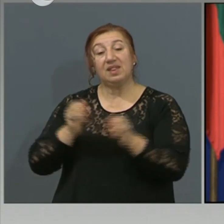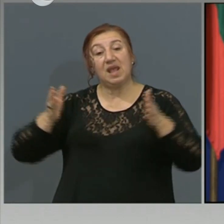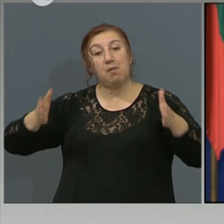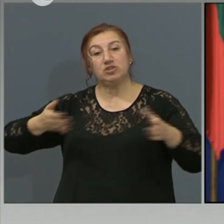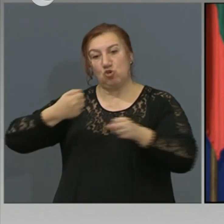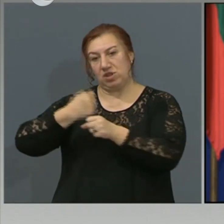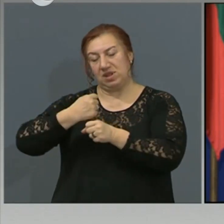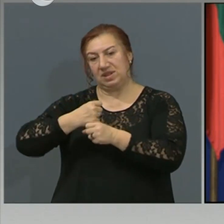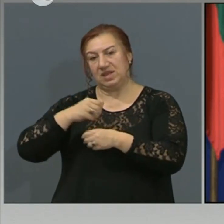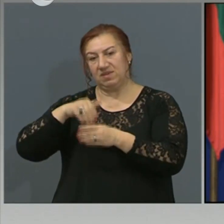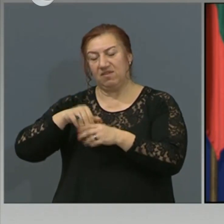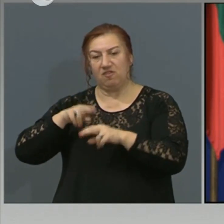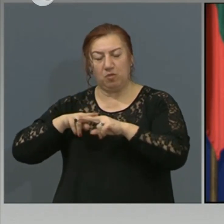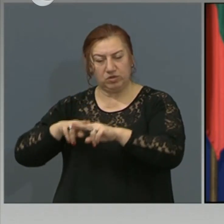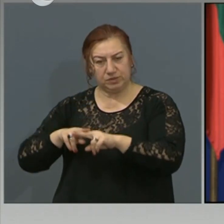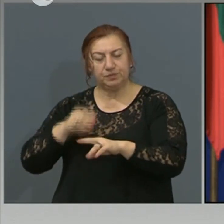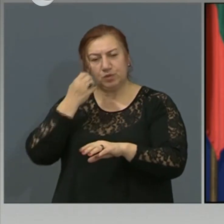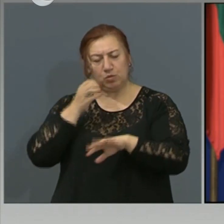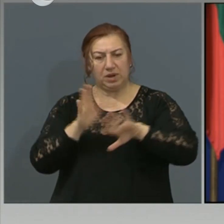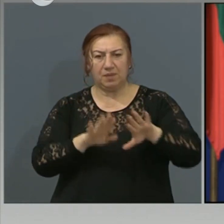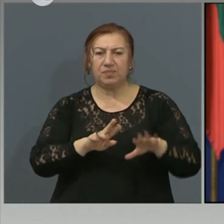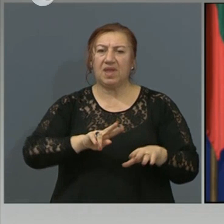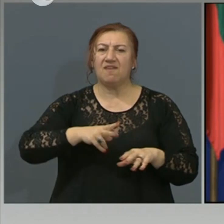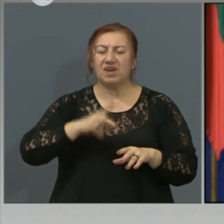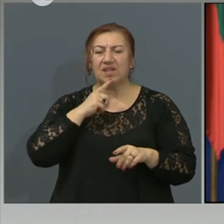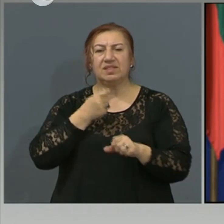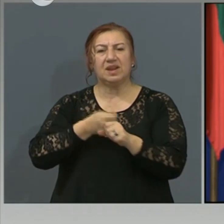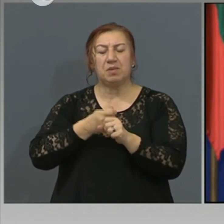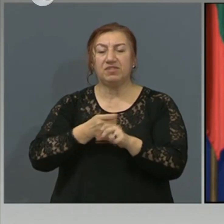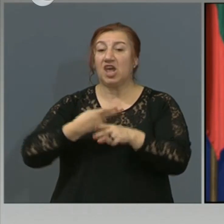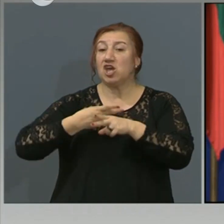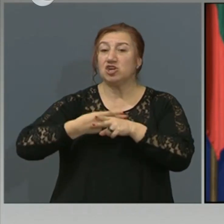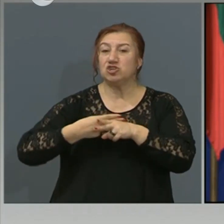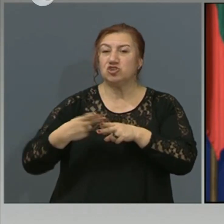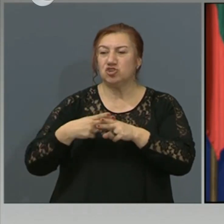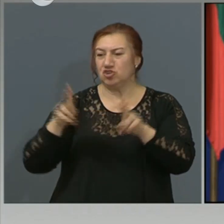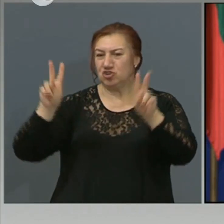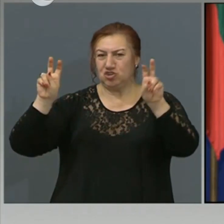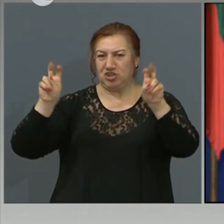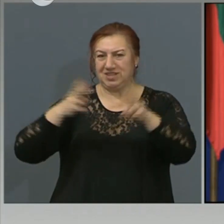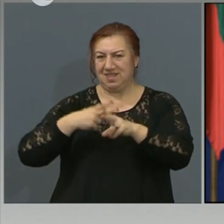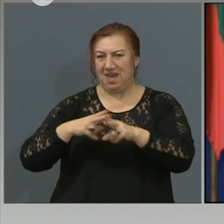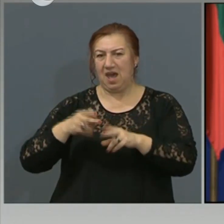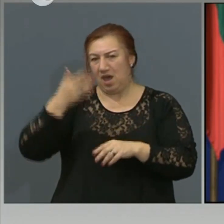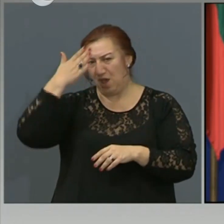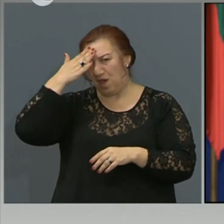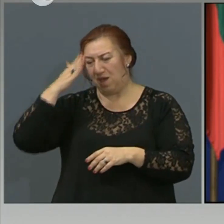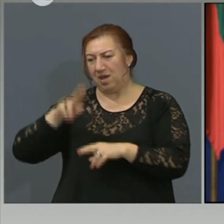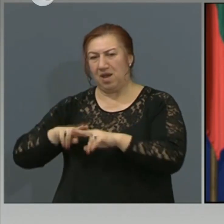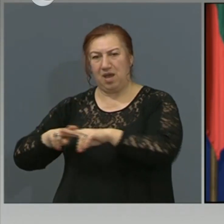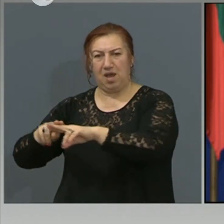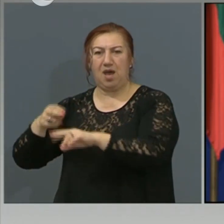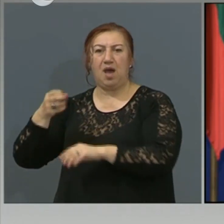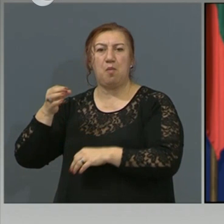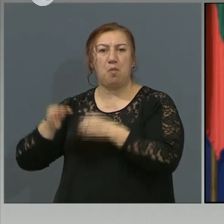А варианта за да създаването на така наречени чисти болници стои ли на дневен ред? Това е много хубаво на теория